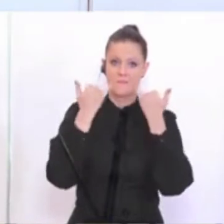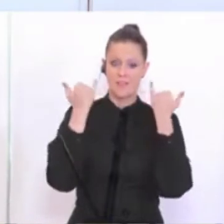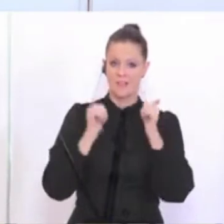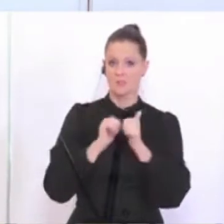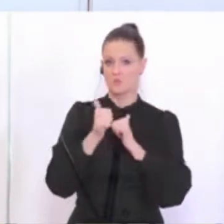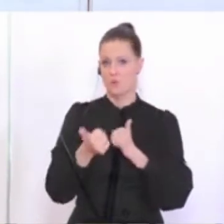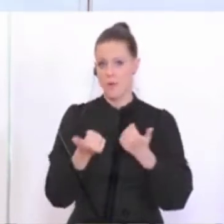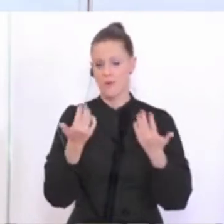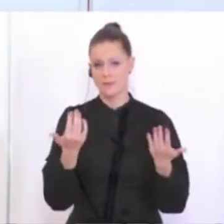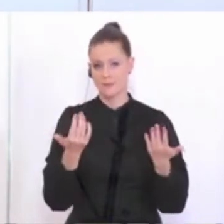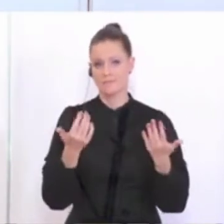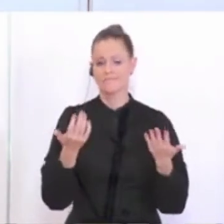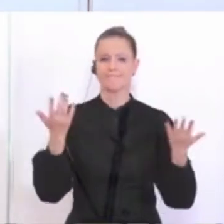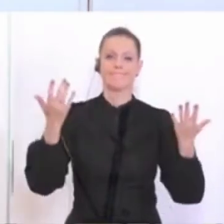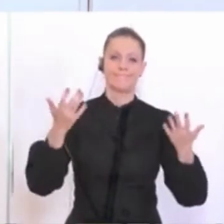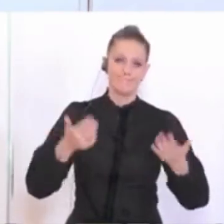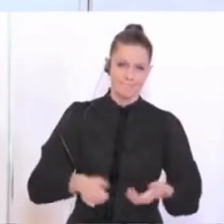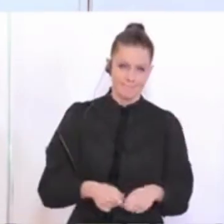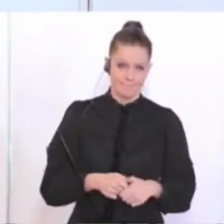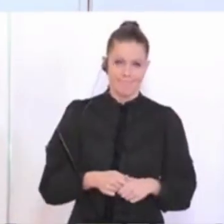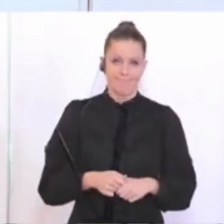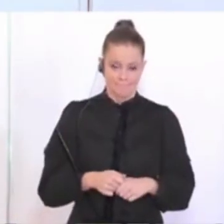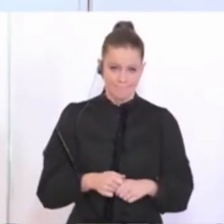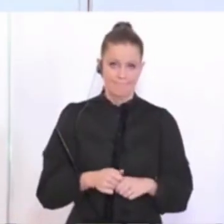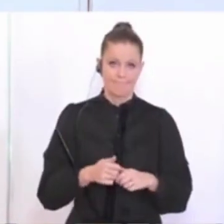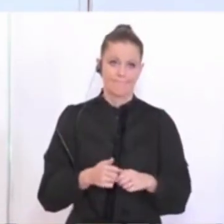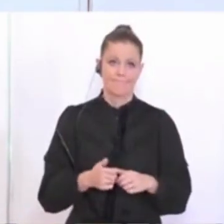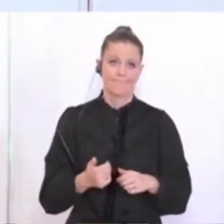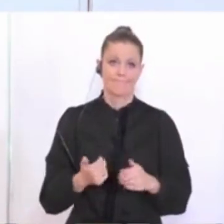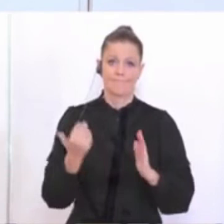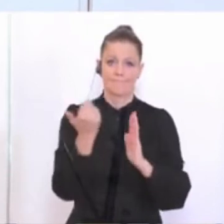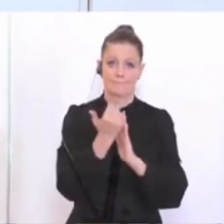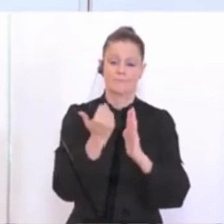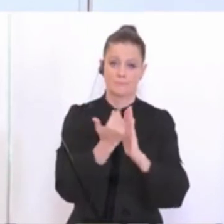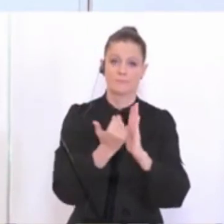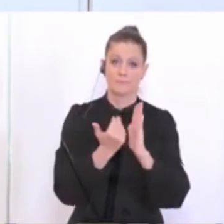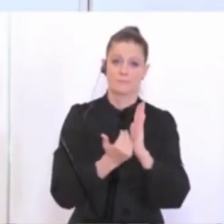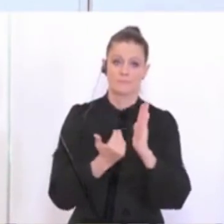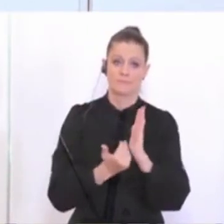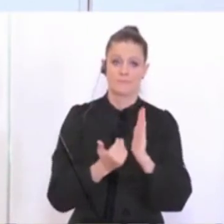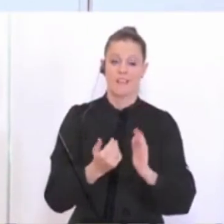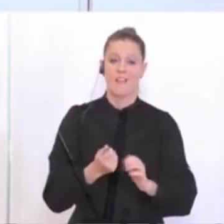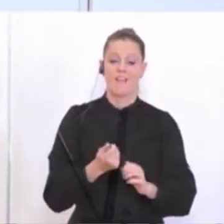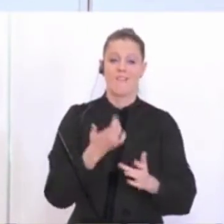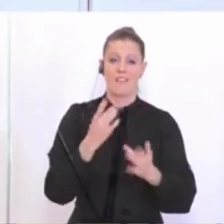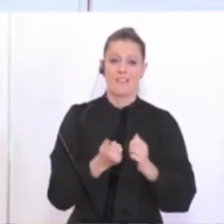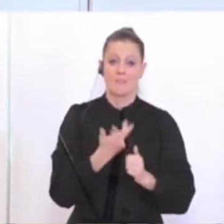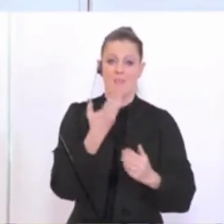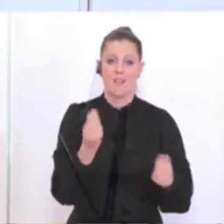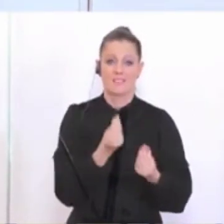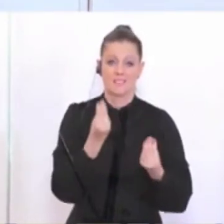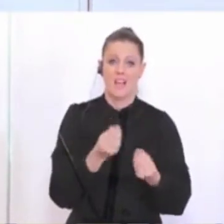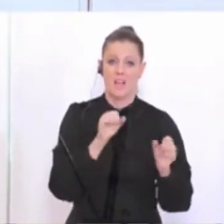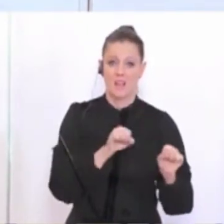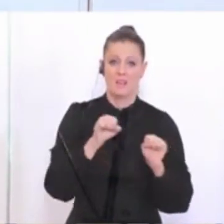unter Auslegung von allen Dingen, die jetzt gelten, mag da auch schon das eine oder andere möglich gewesen sein, aber ich würde dann halt in